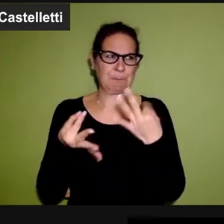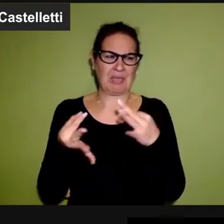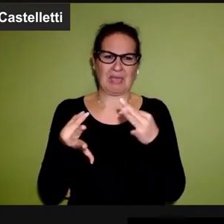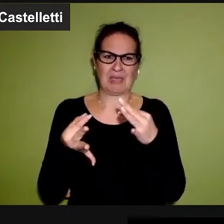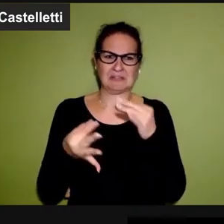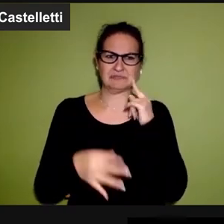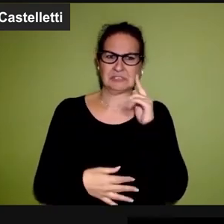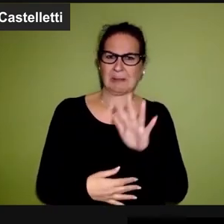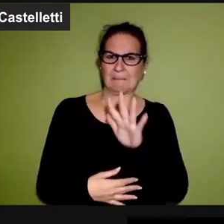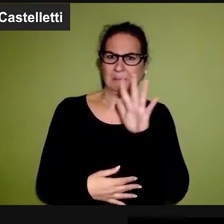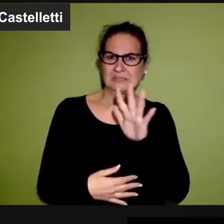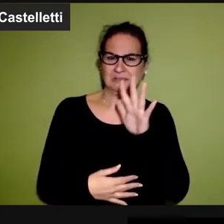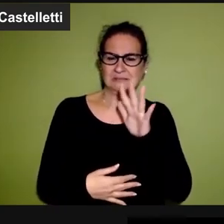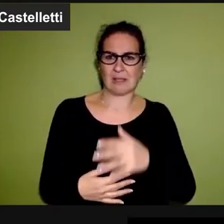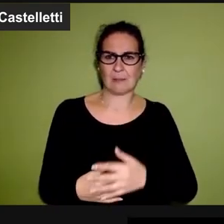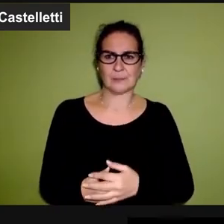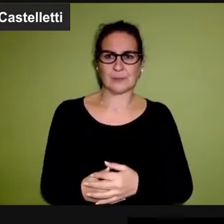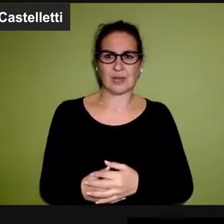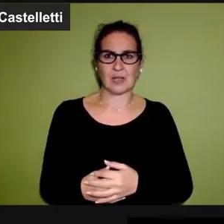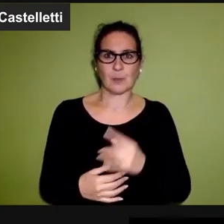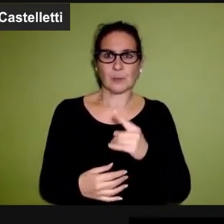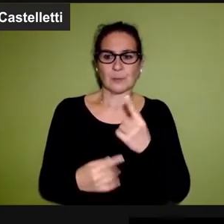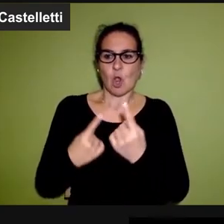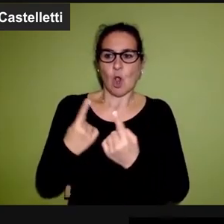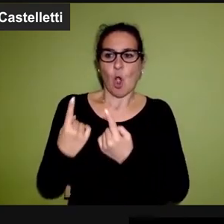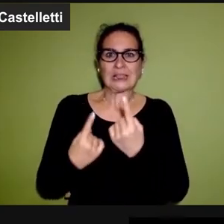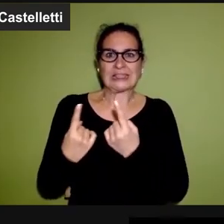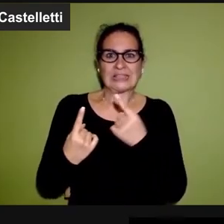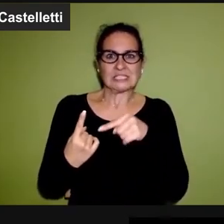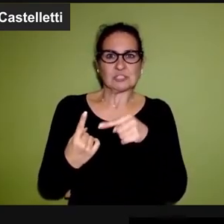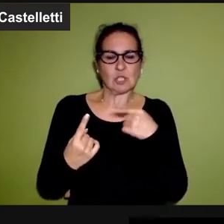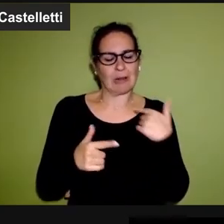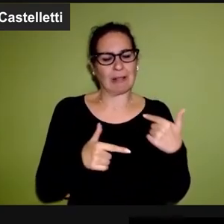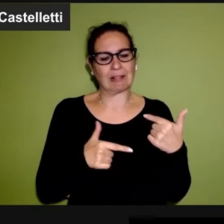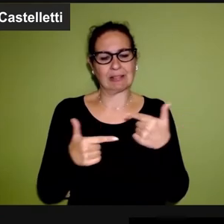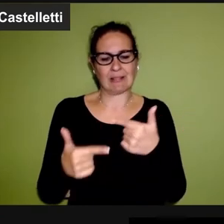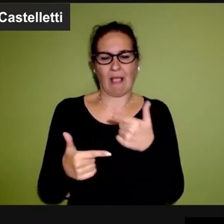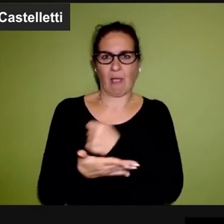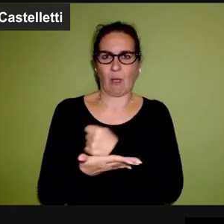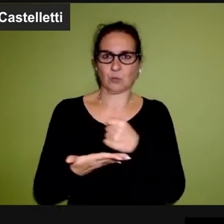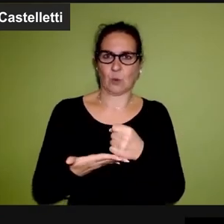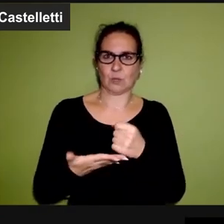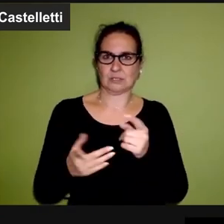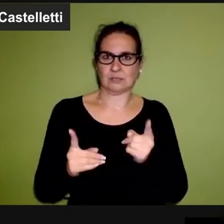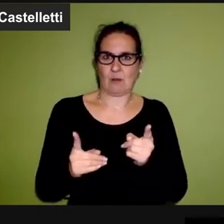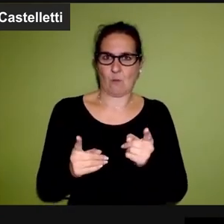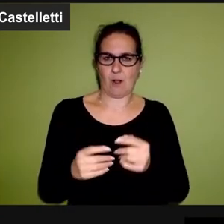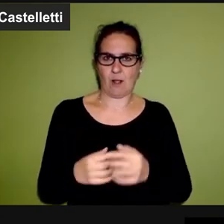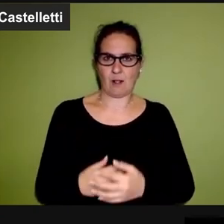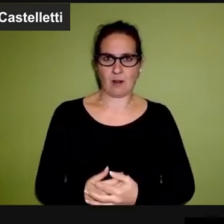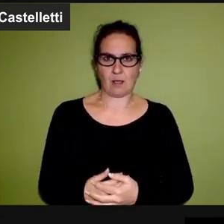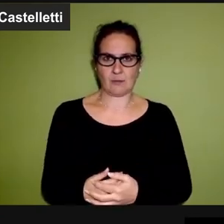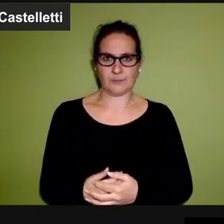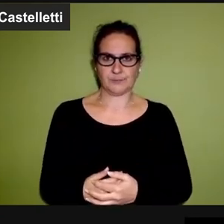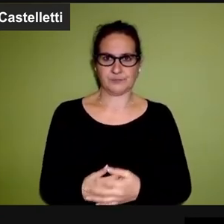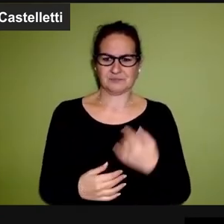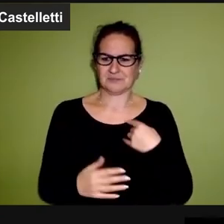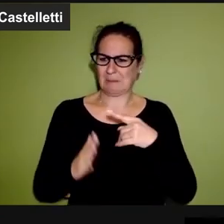paginetta, credo, di qual era la condizione di uno di questi piccoli, questi,